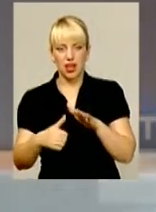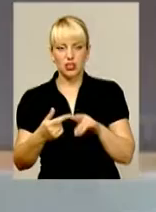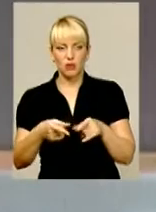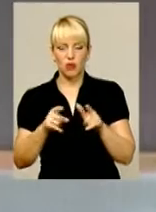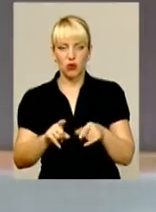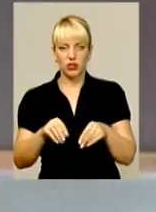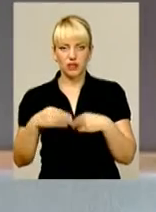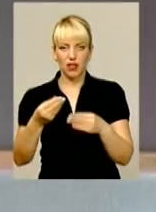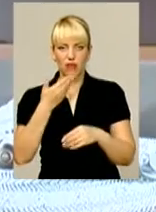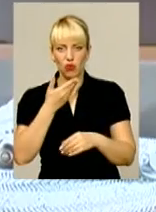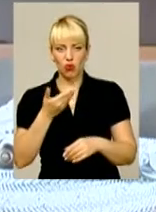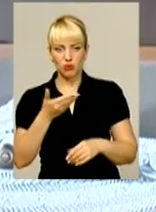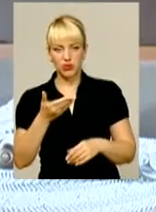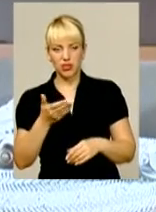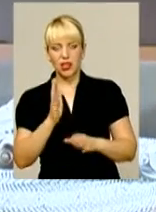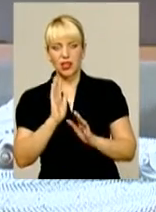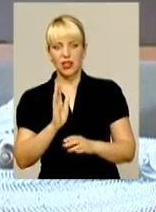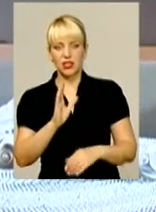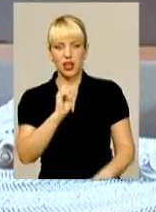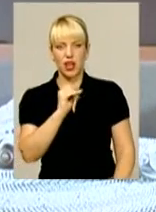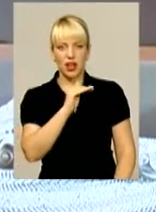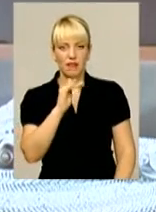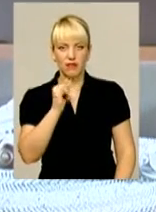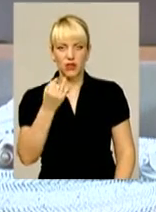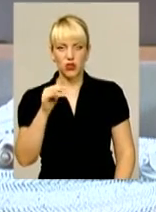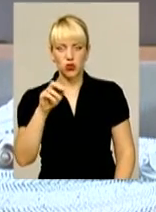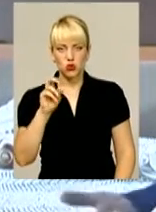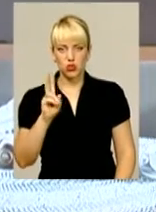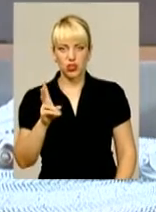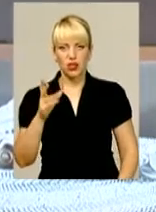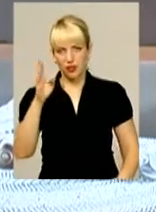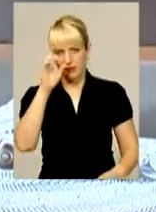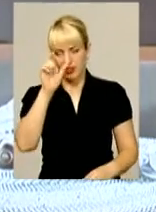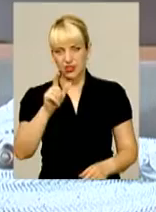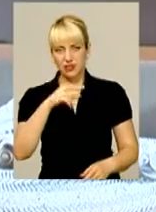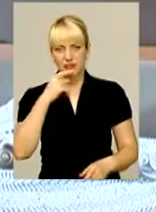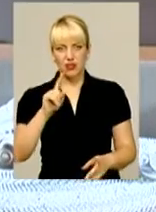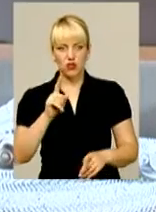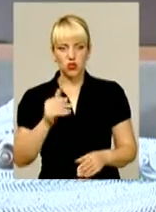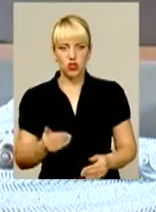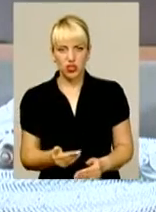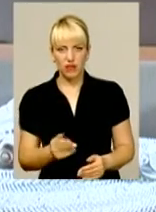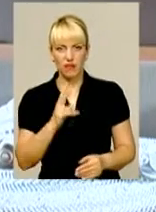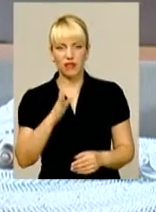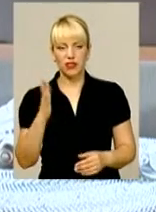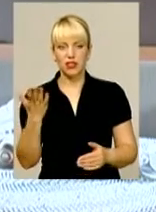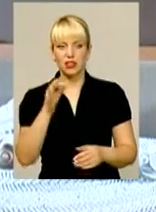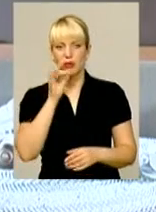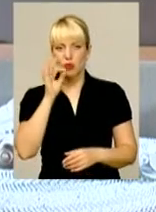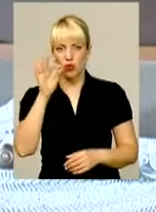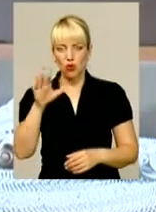і, відповідно, дав коментар лише Руслана Фійчук. Він сказав, що він живе в квартирі, яку він подарував сину.